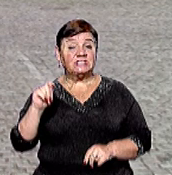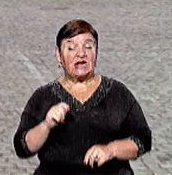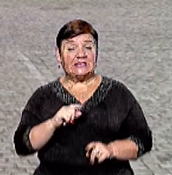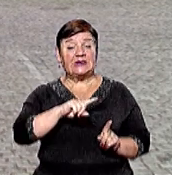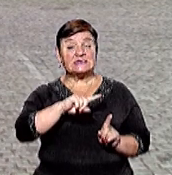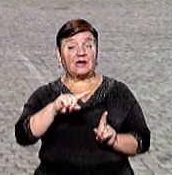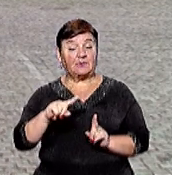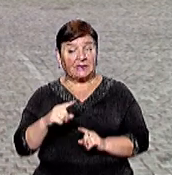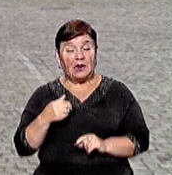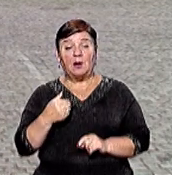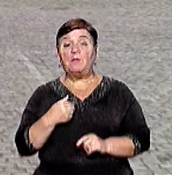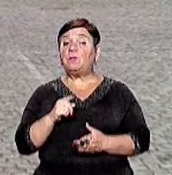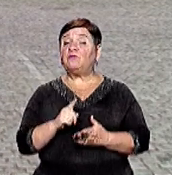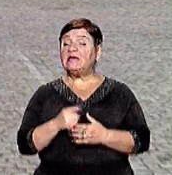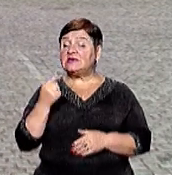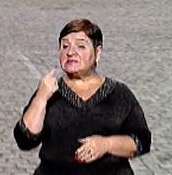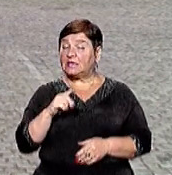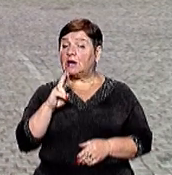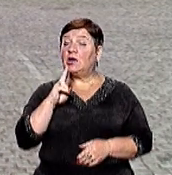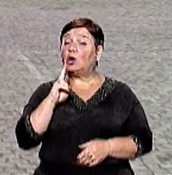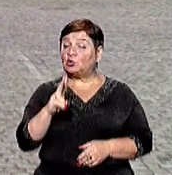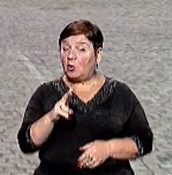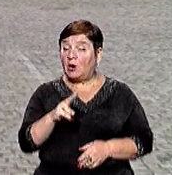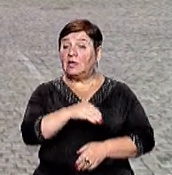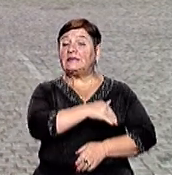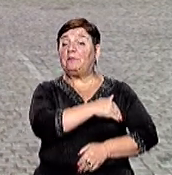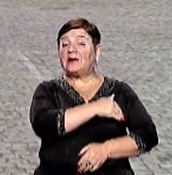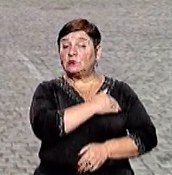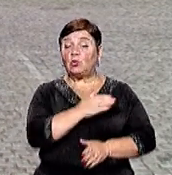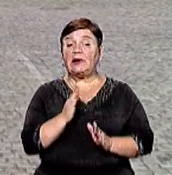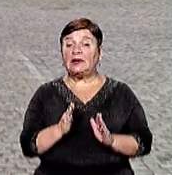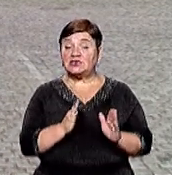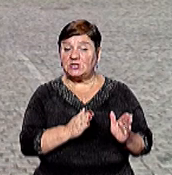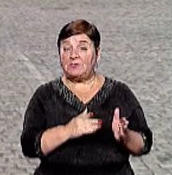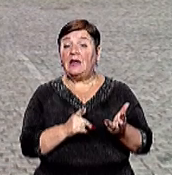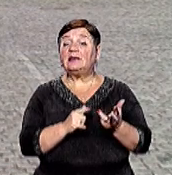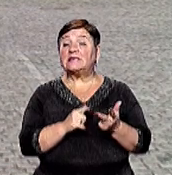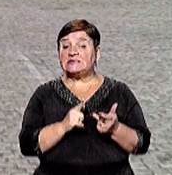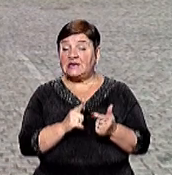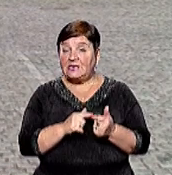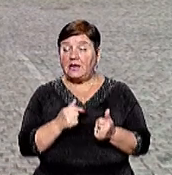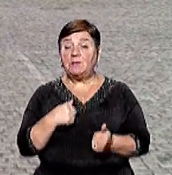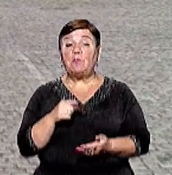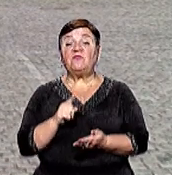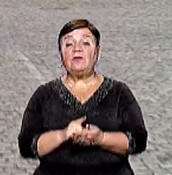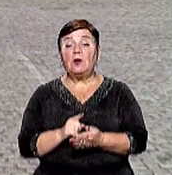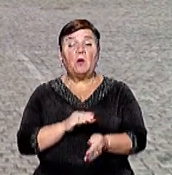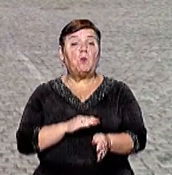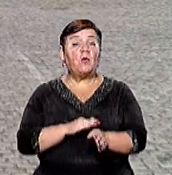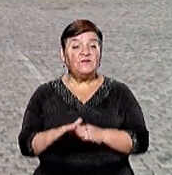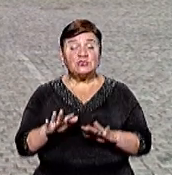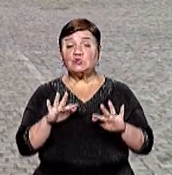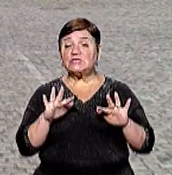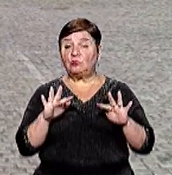знати, хто заїжджає, температурний режим цих людей, наскільки Тобто ми повинні повністю володіти